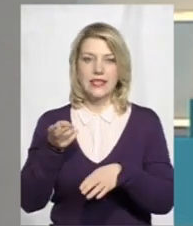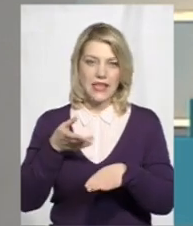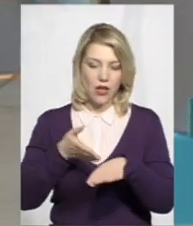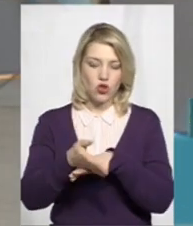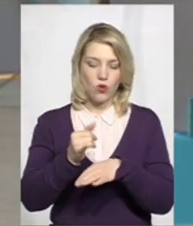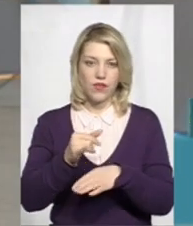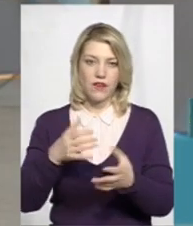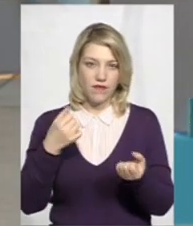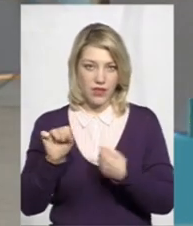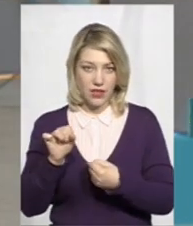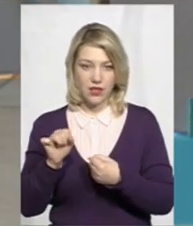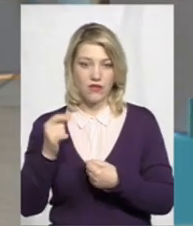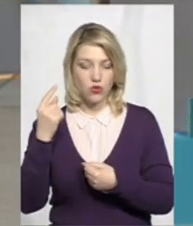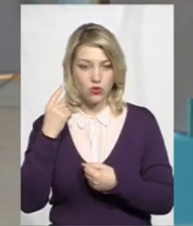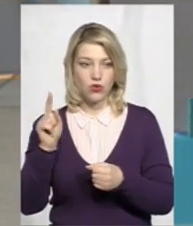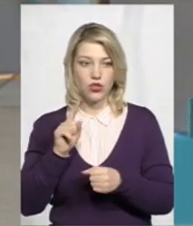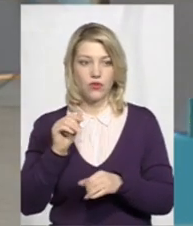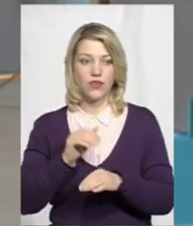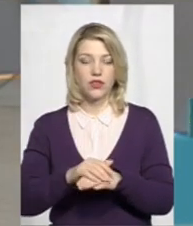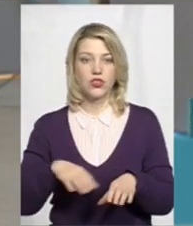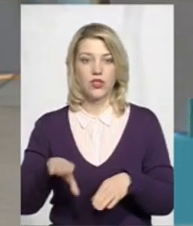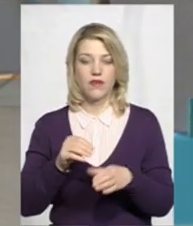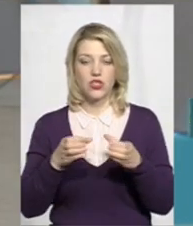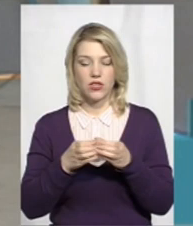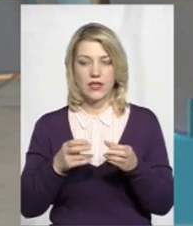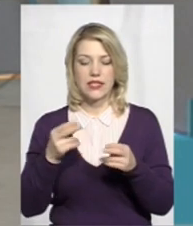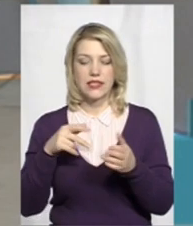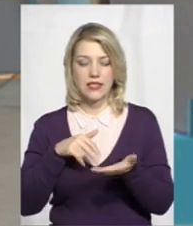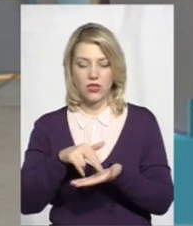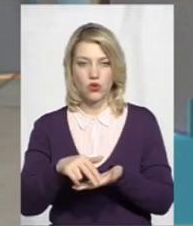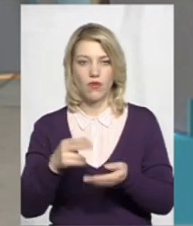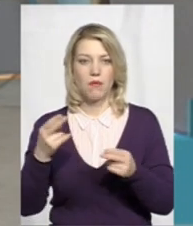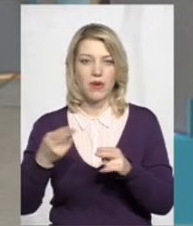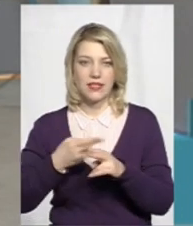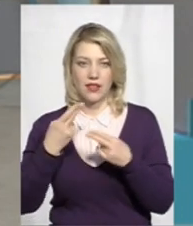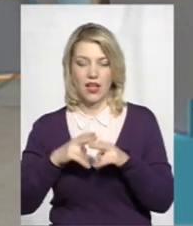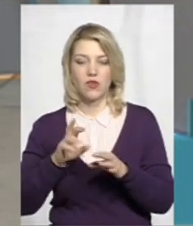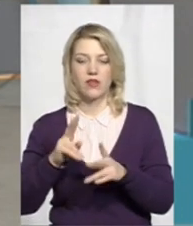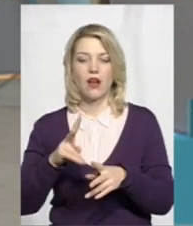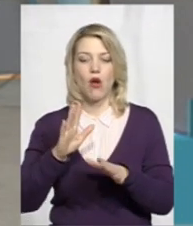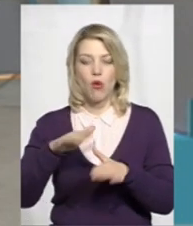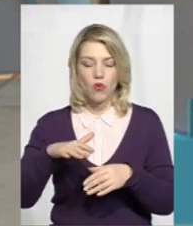ми чули, так, що заходи, фактично, без штату, без техніки. Як потім змінилася ситуація?